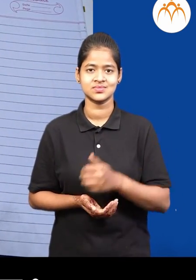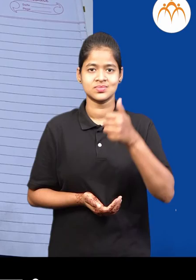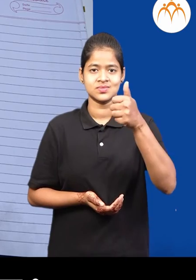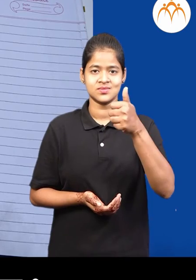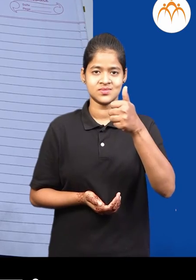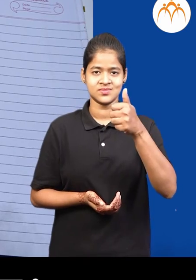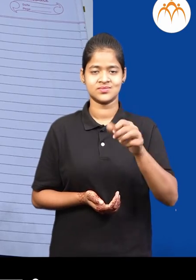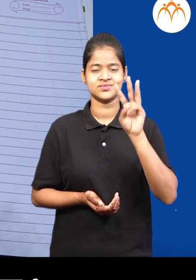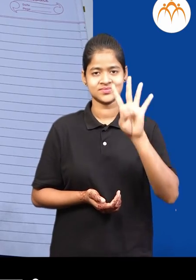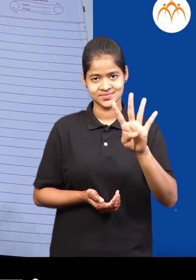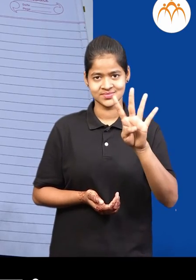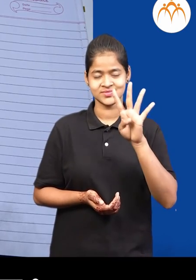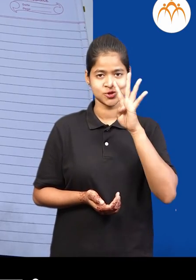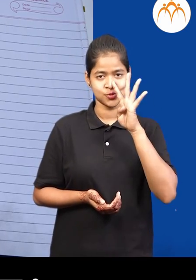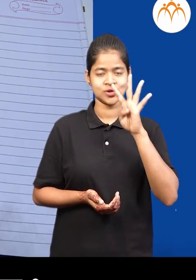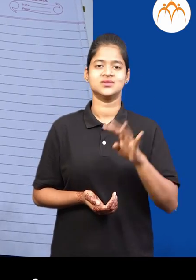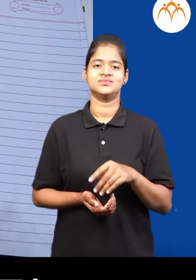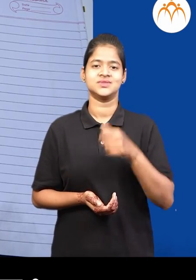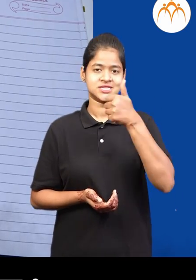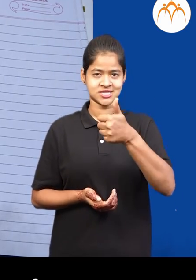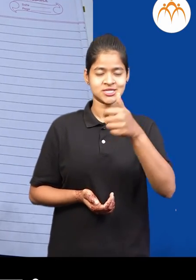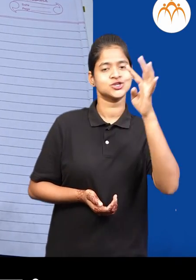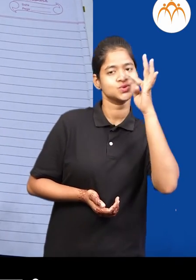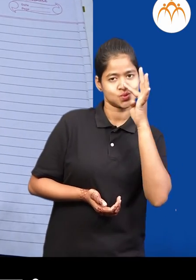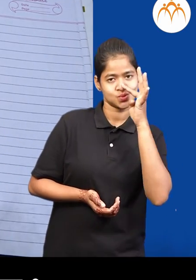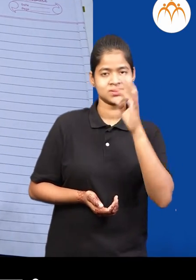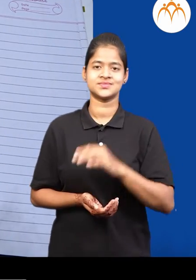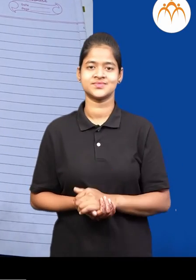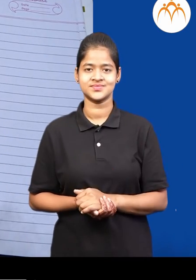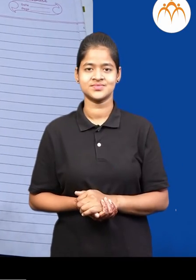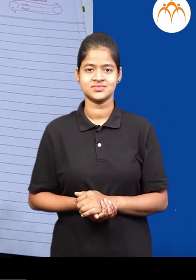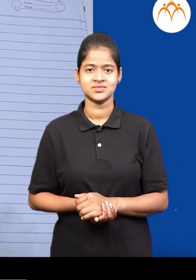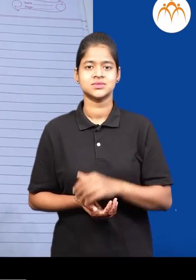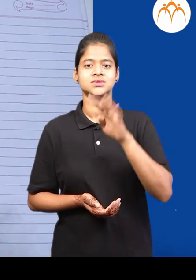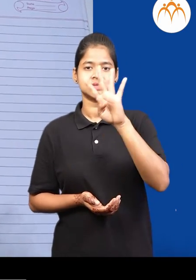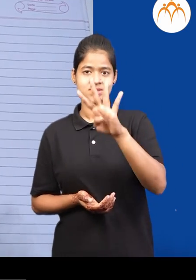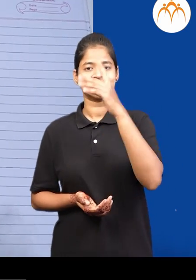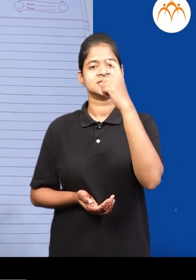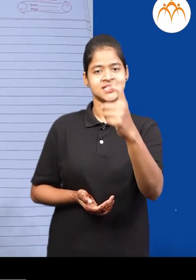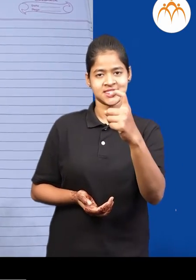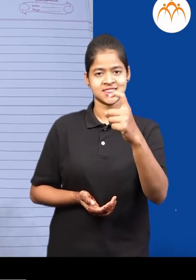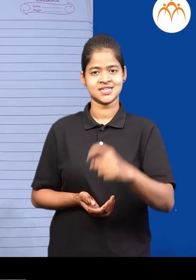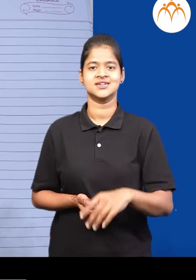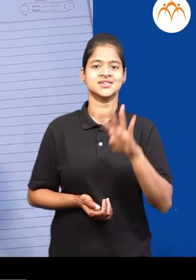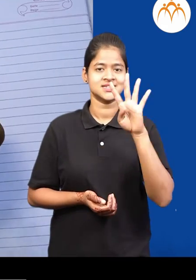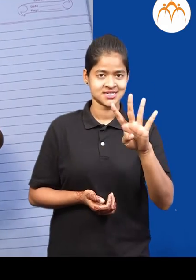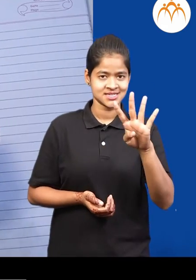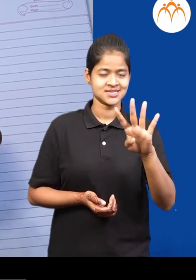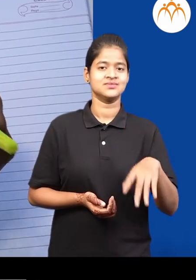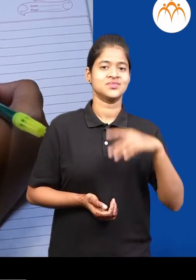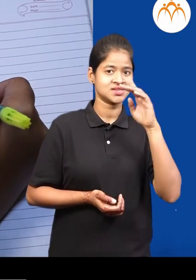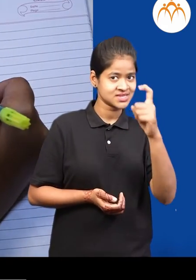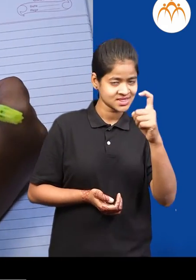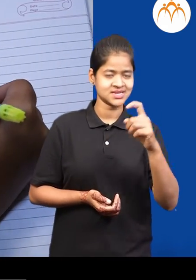,71, दशक सहा, एकक नौ, संख्या 2,47, दशक 4,